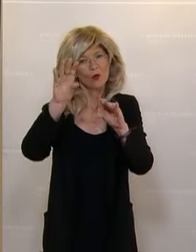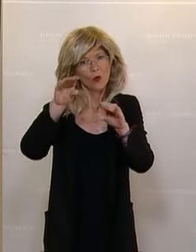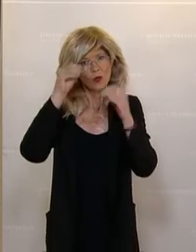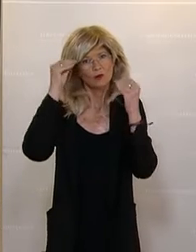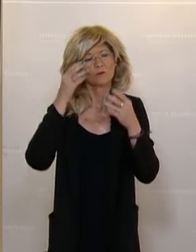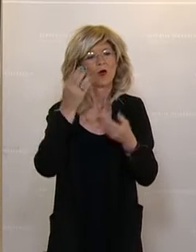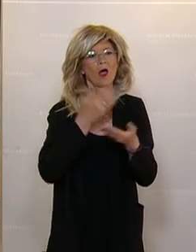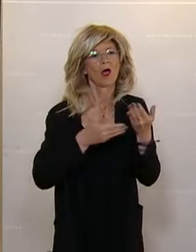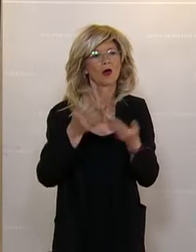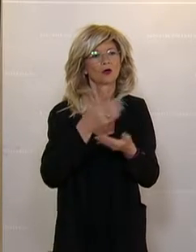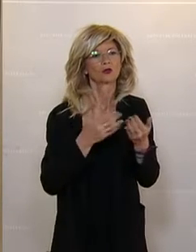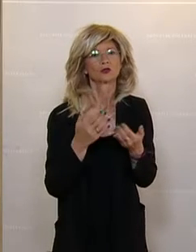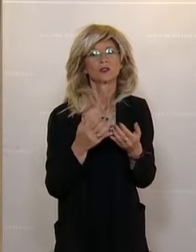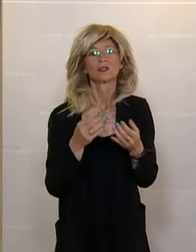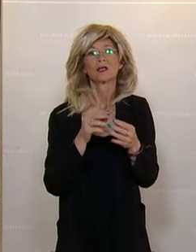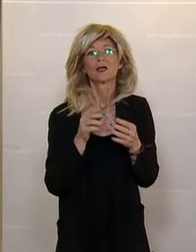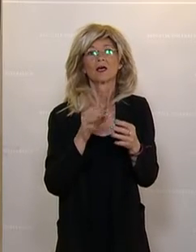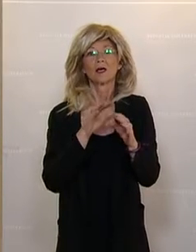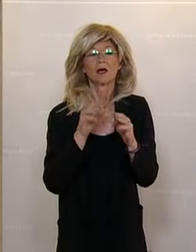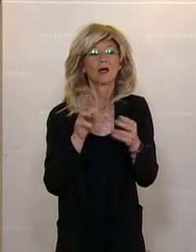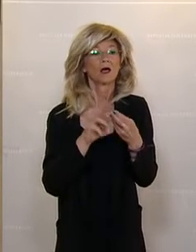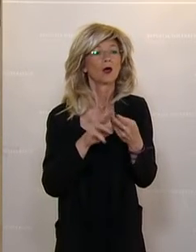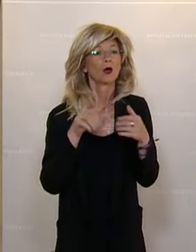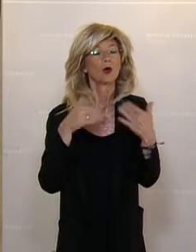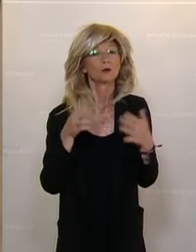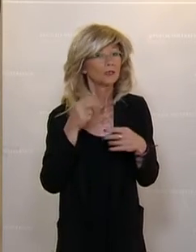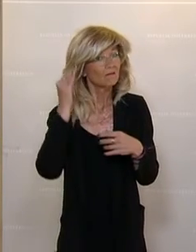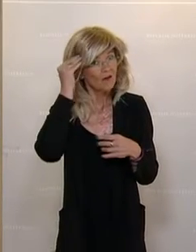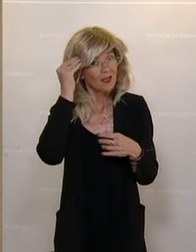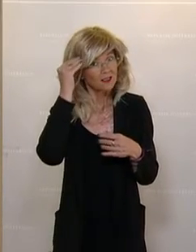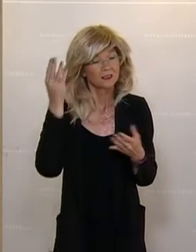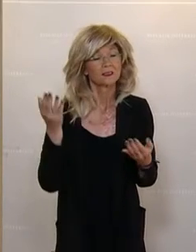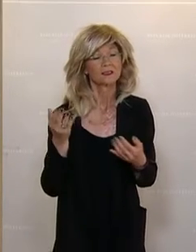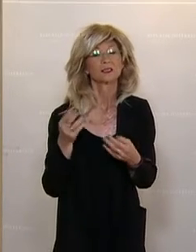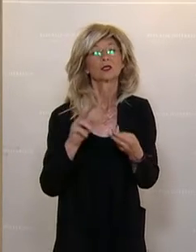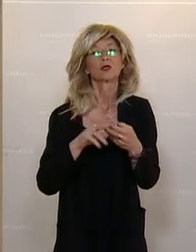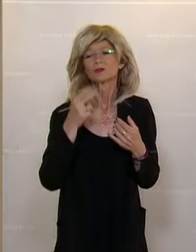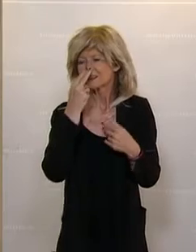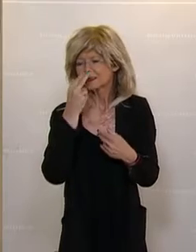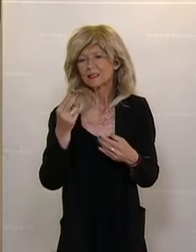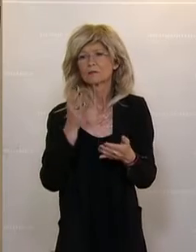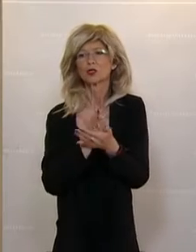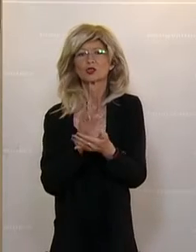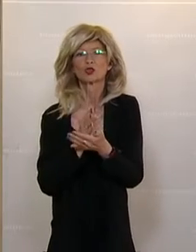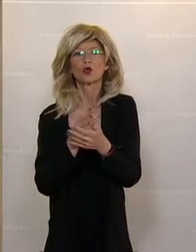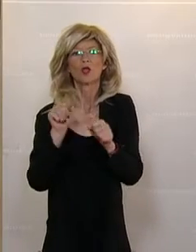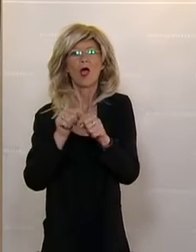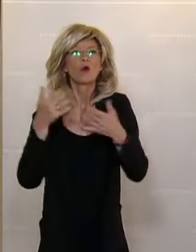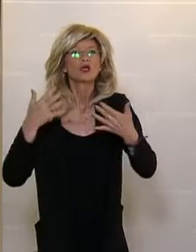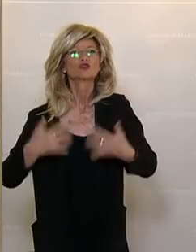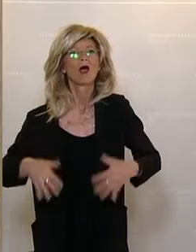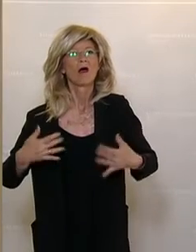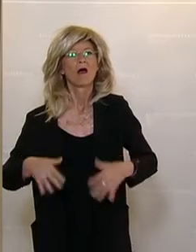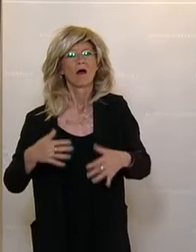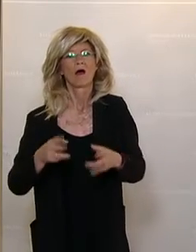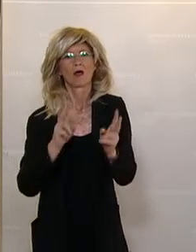der Informationen, die dann da sind. Und dann haben wir gesehen, wo wir eigentlich noch Schwachstellen haben in unserem System. Und